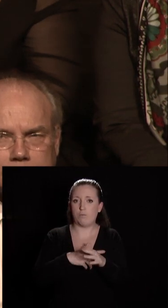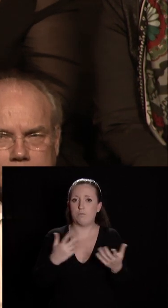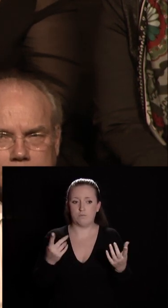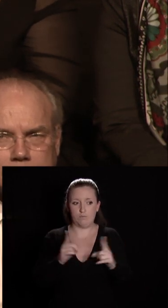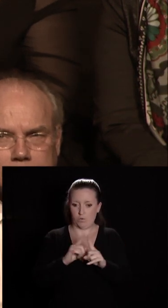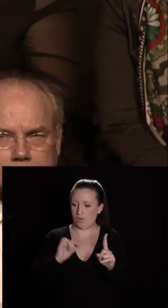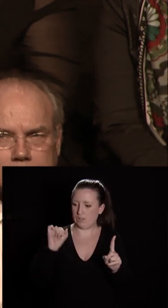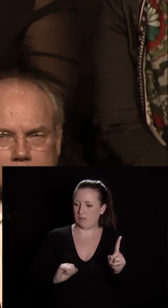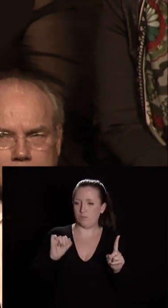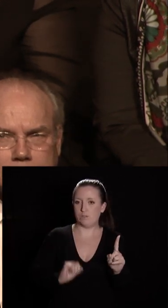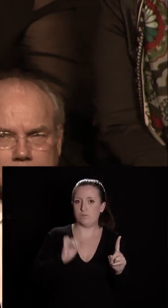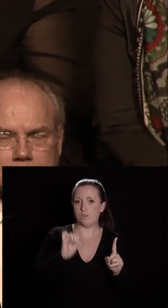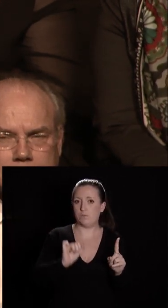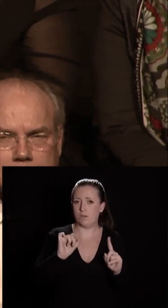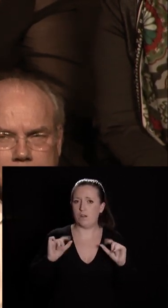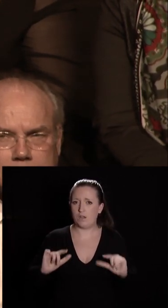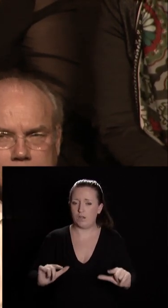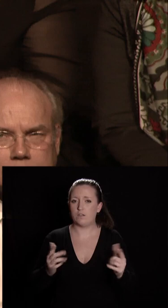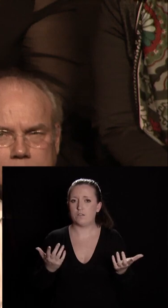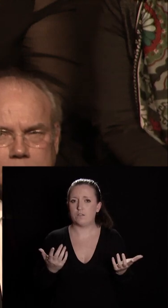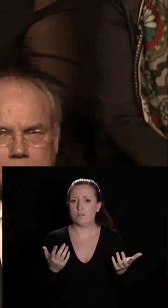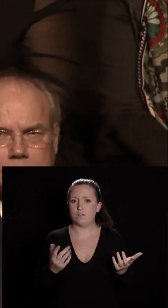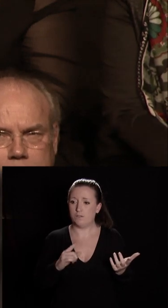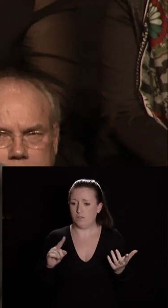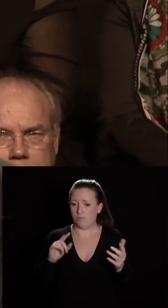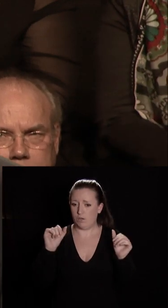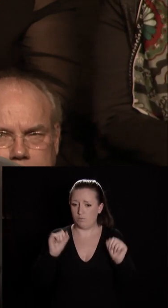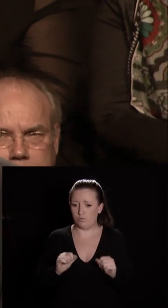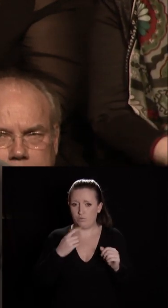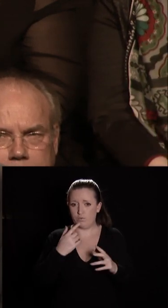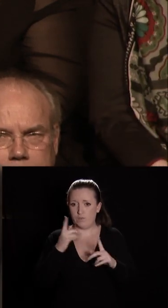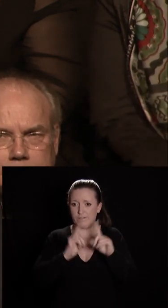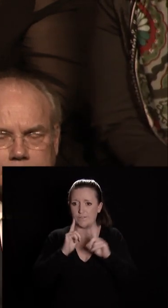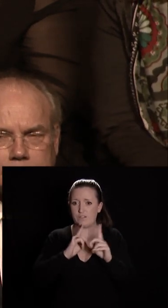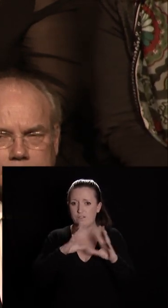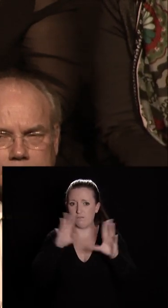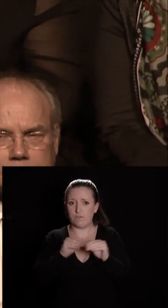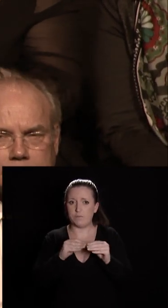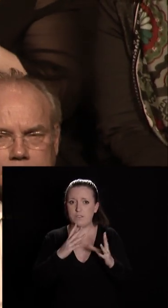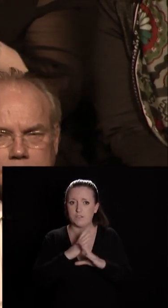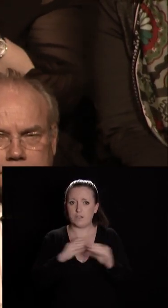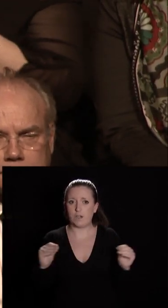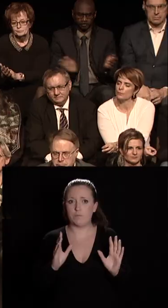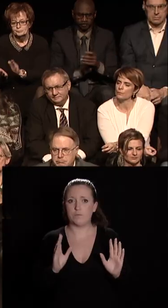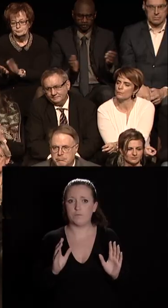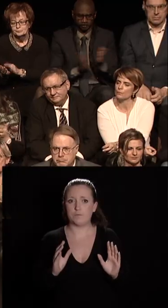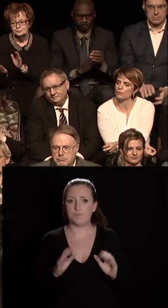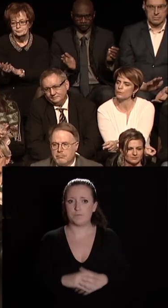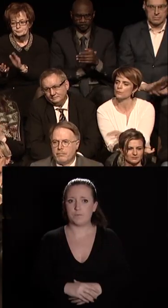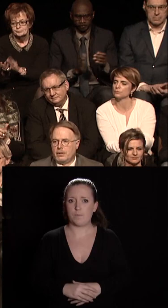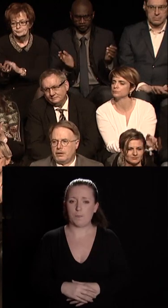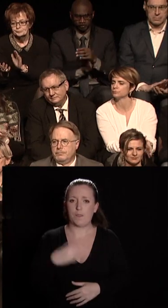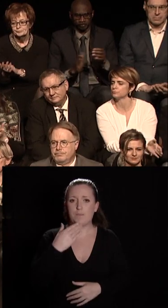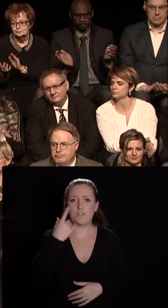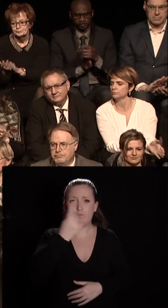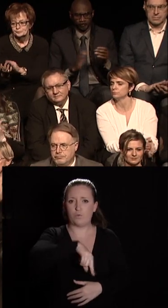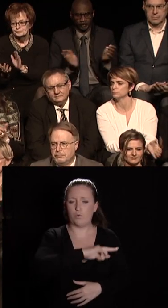samedi après samedi et qui n'ont pas pu passer les fêtes de famille sereinement je ne parle pas bien sûr oui merci pour eux